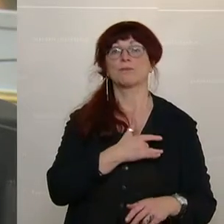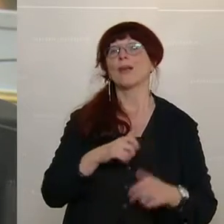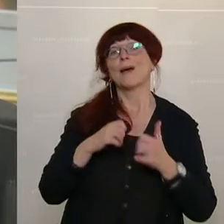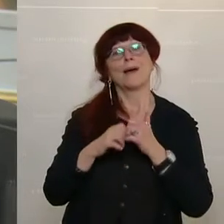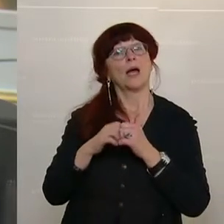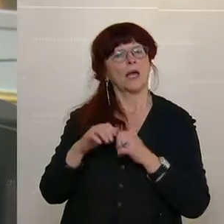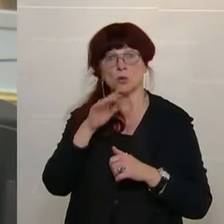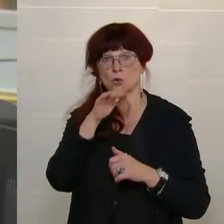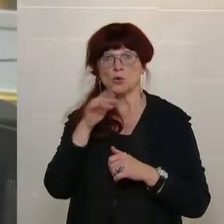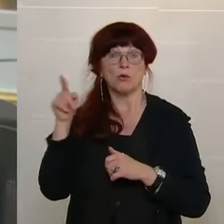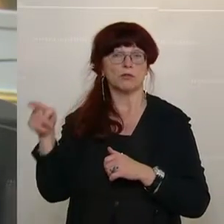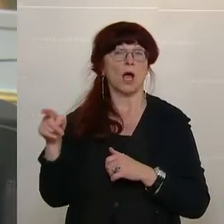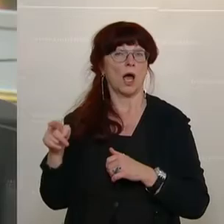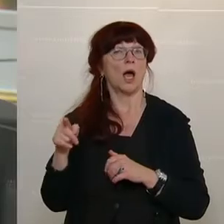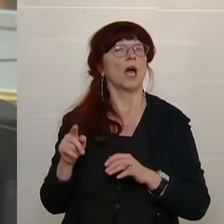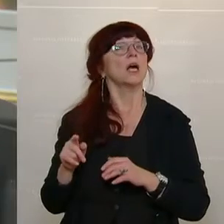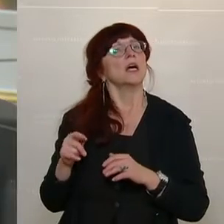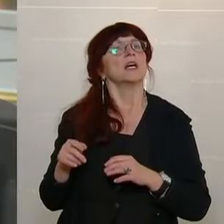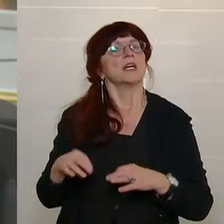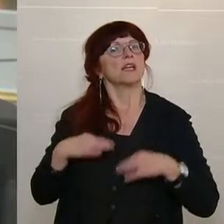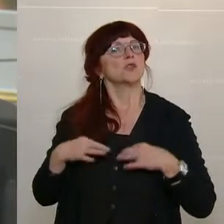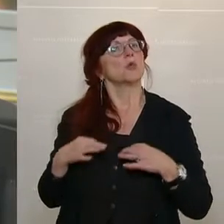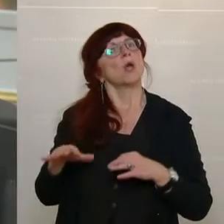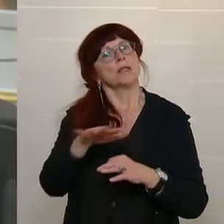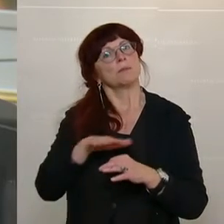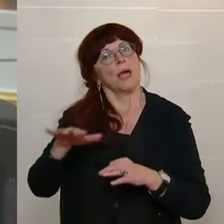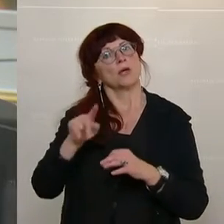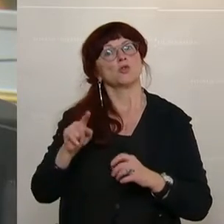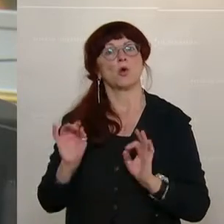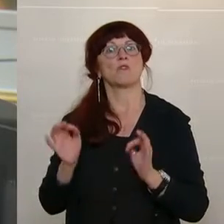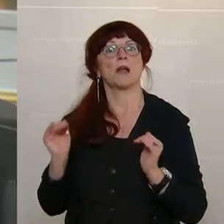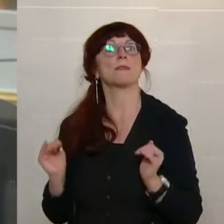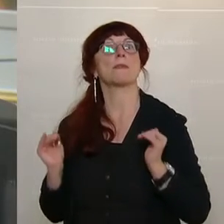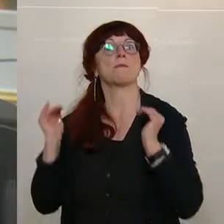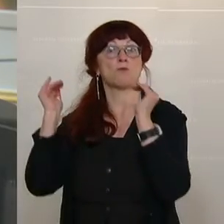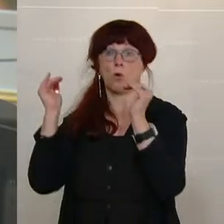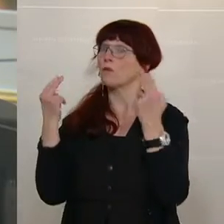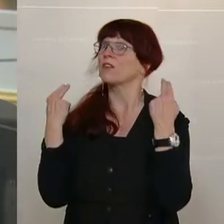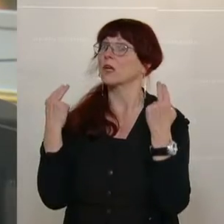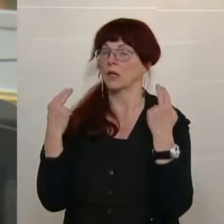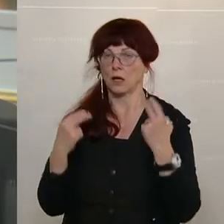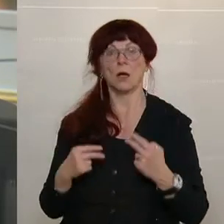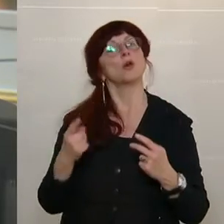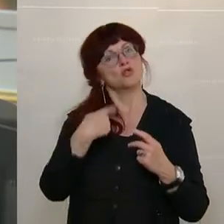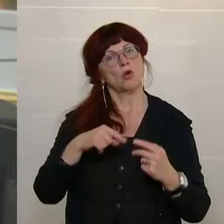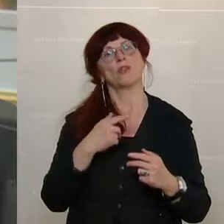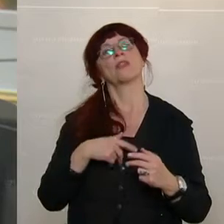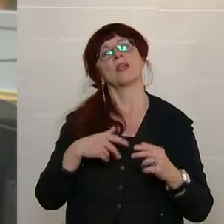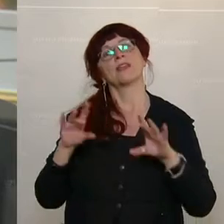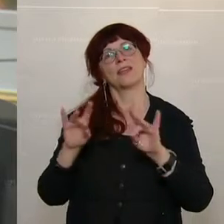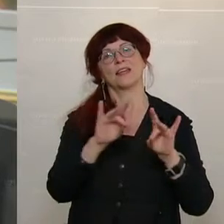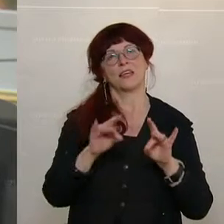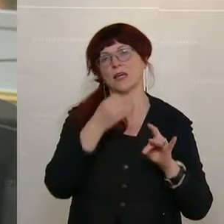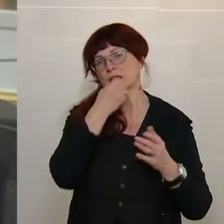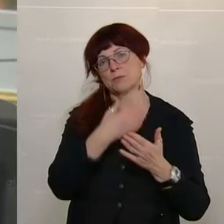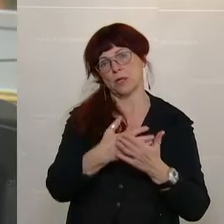qualitativ hochwertiges Gesundheitswesen ein Anliegen und das haben wir auch im Tätigkeitsbericht betont. Und in den letzten Wochen